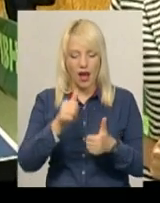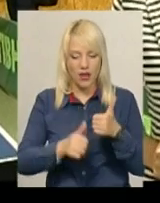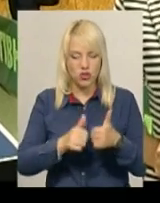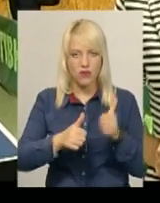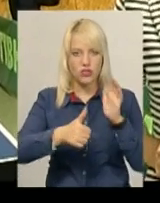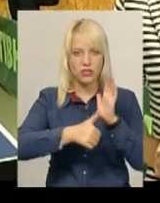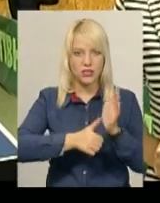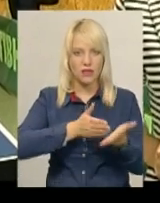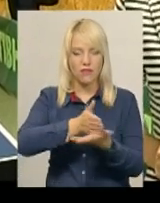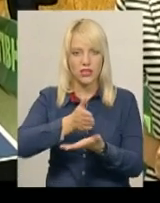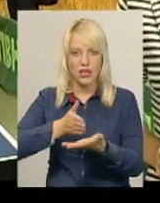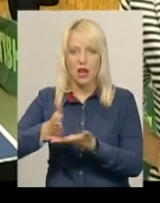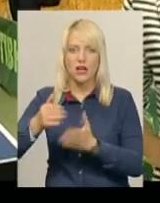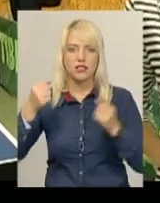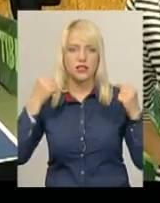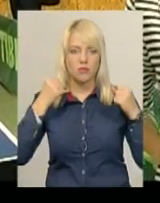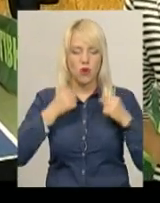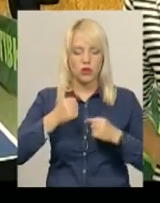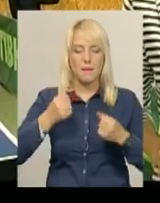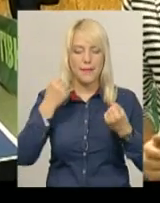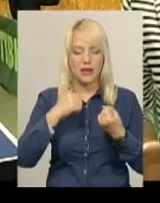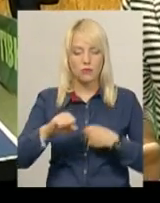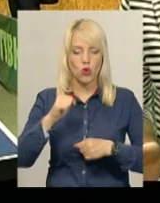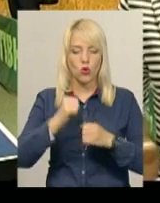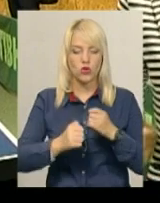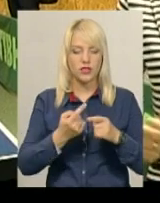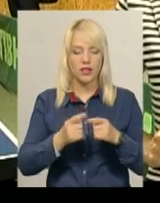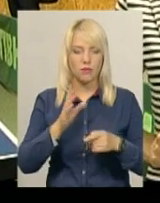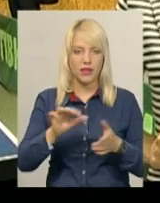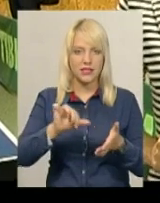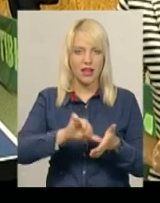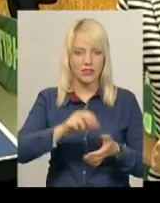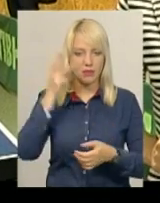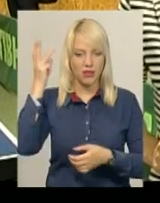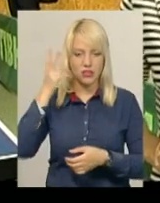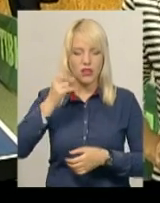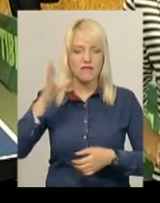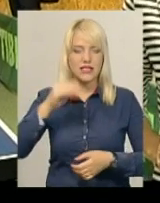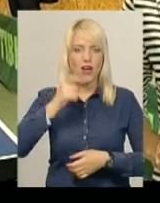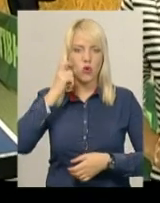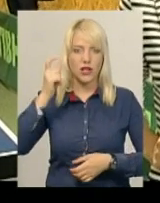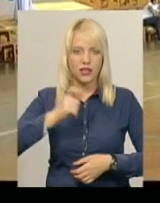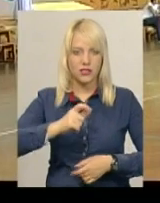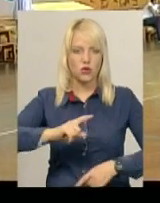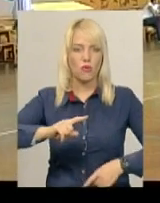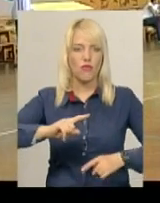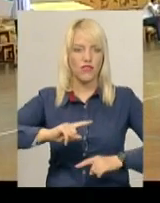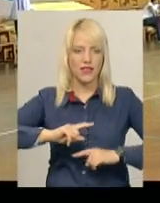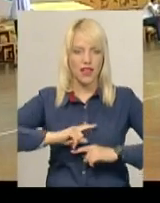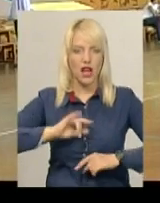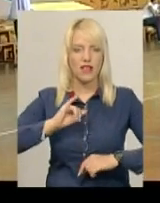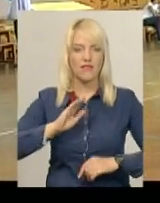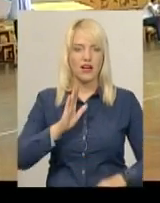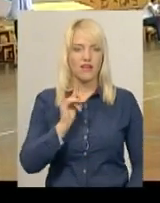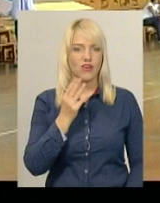Переможець в кожному з них представить Хмельницьчину на всеукраїнському фіналі. Він запланований на вересень в Ужгороді. Це відбіркова